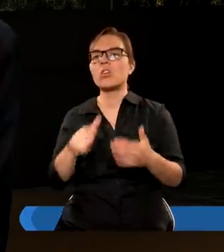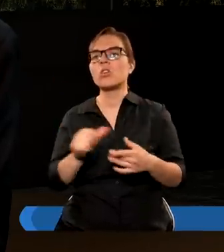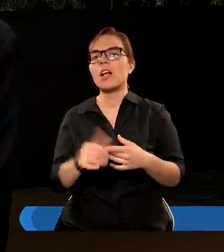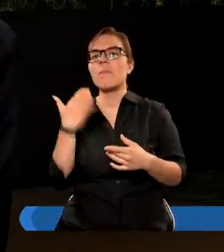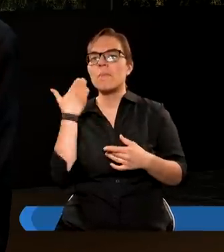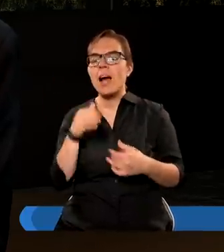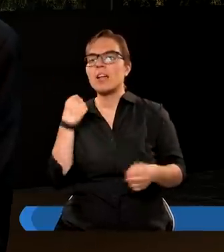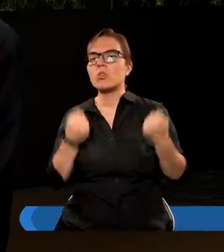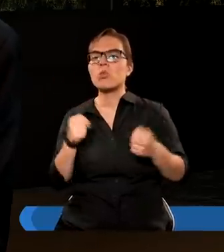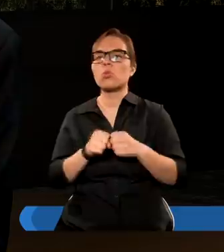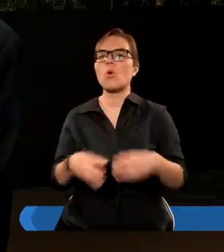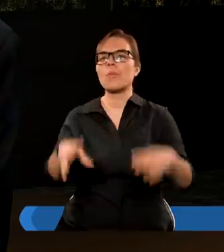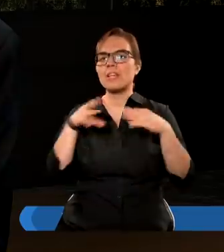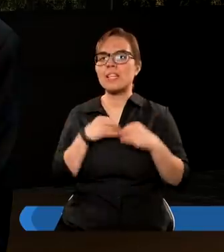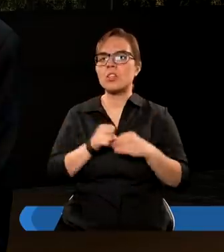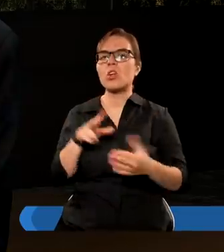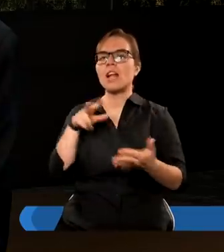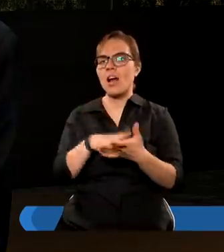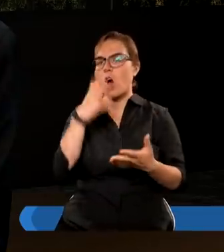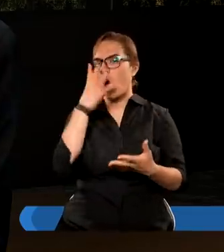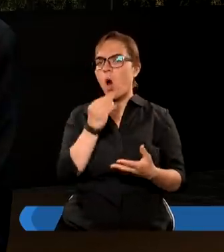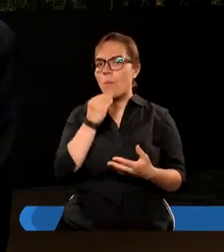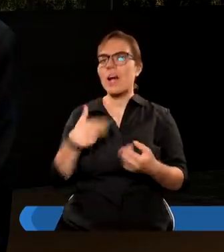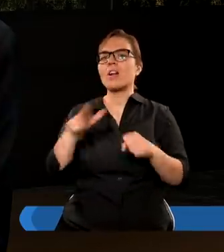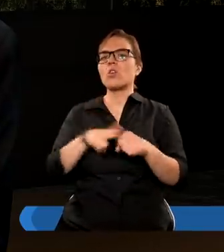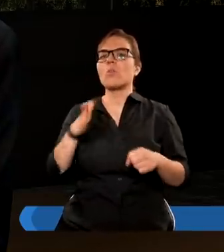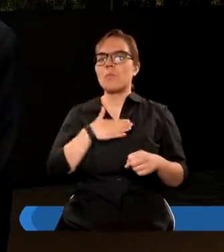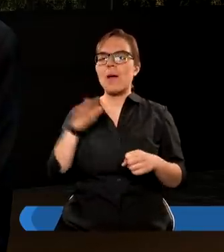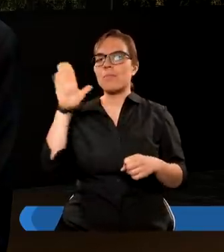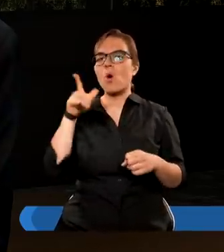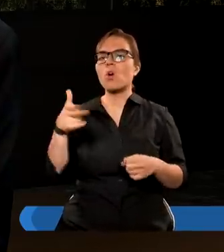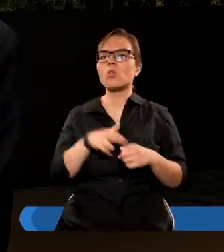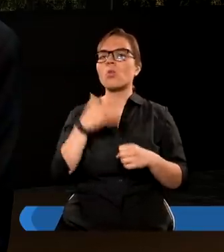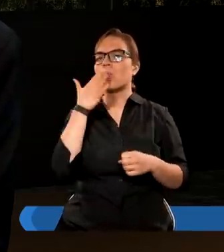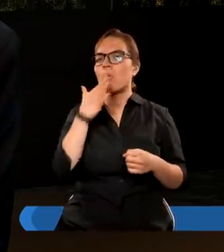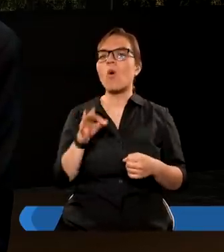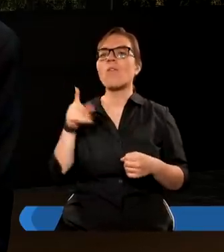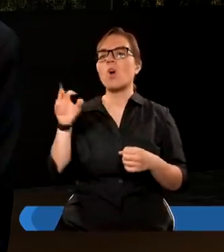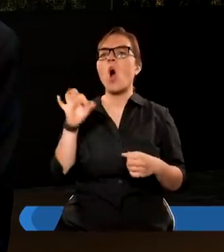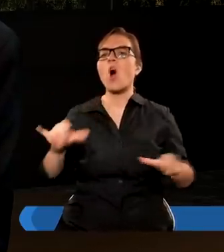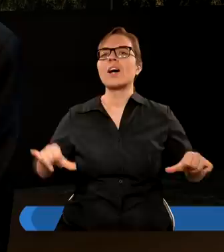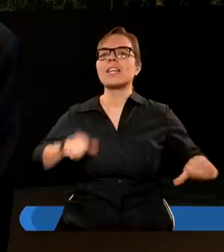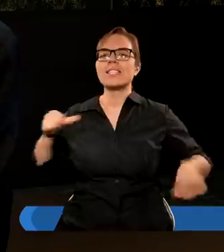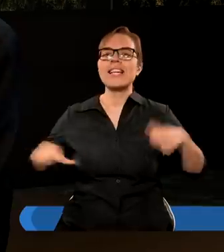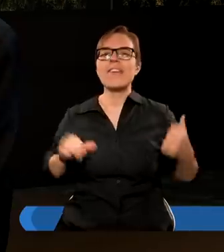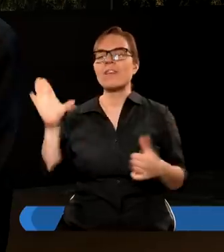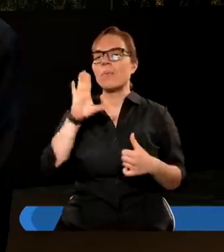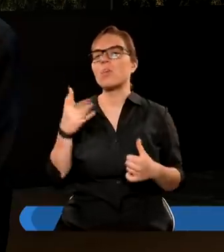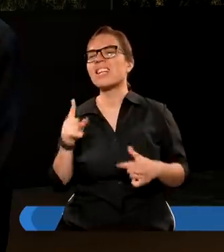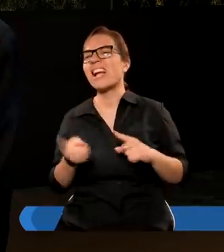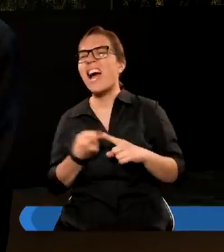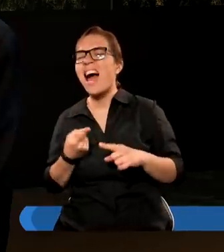tak bardzo trudny do przyjęcia, do zaakceptowania obraz, którym mama Pana Boga, który mówi o gniewie Bożym. I nieraz